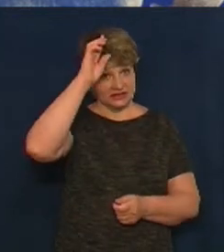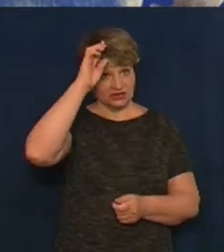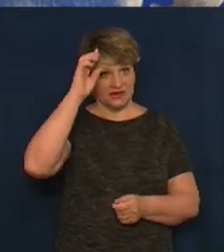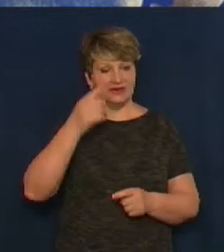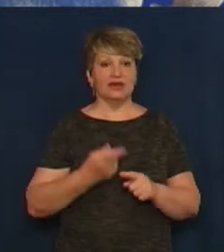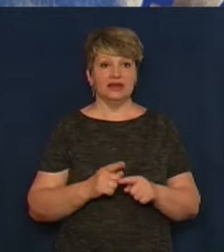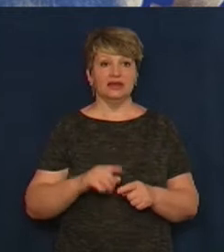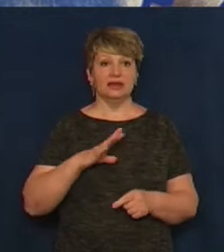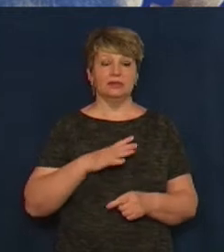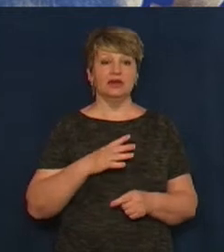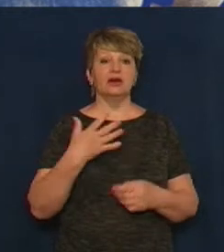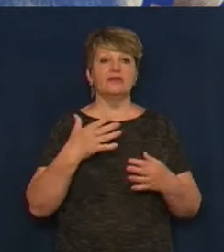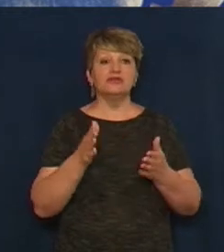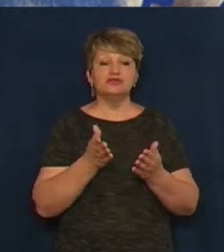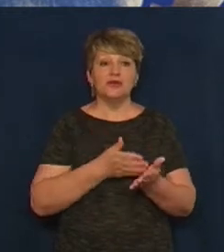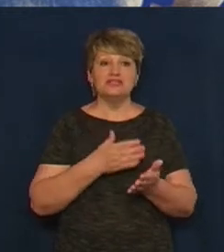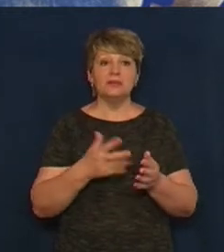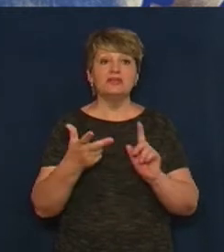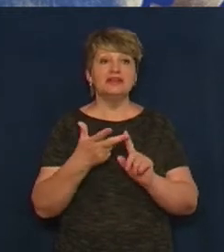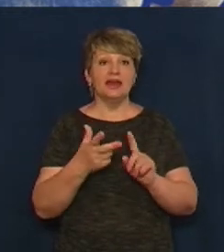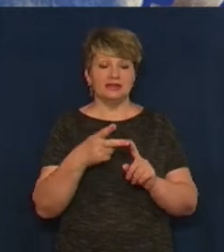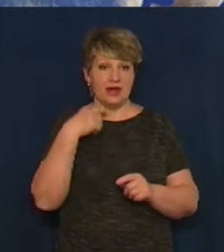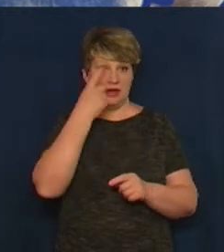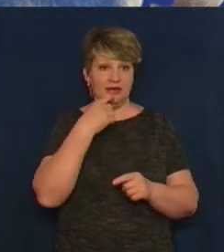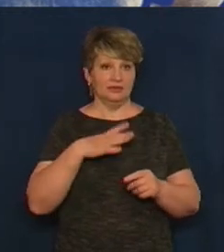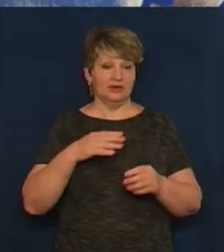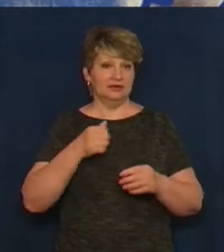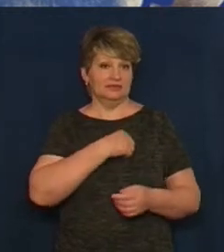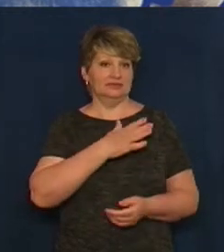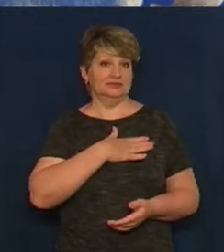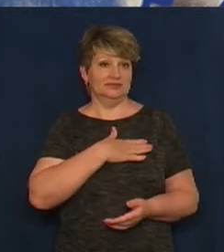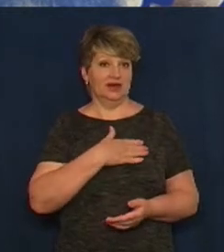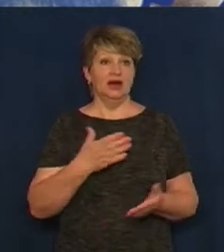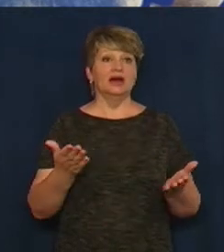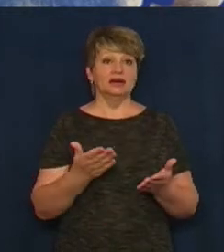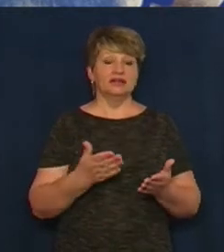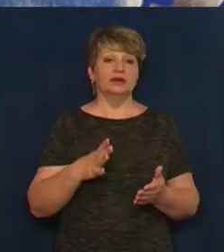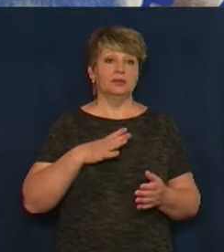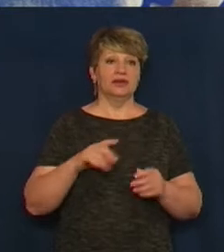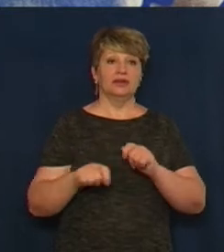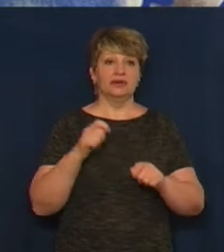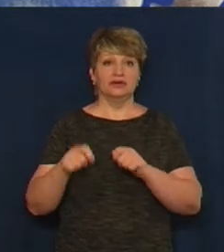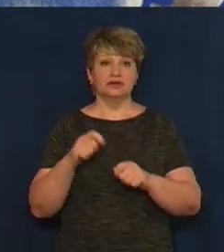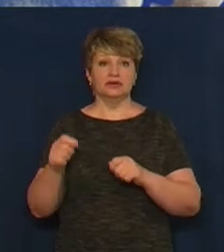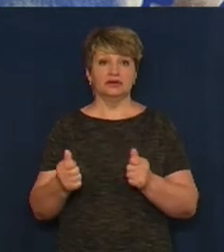перебувало у третіх осіб, це певна територія де аудитором нараховано біля 16